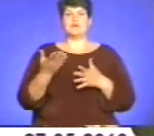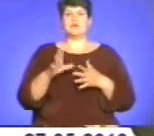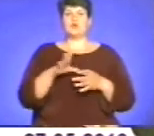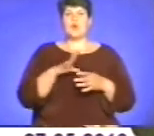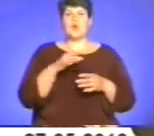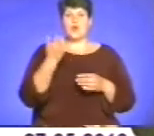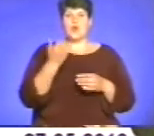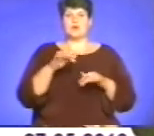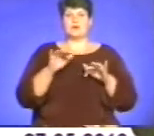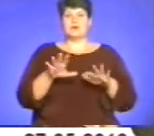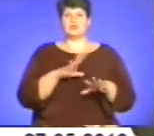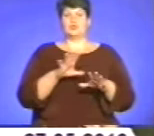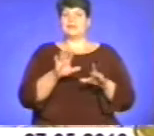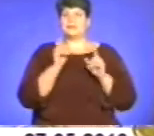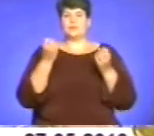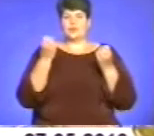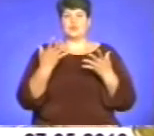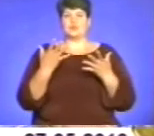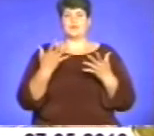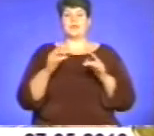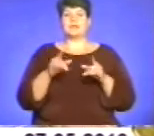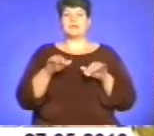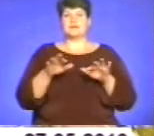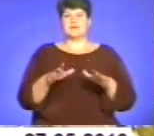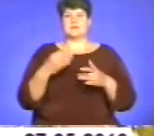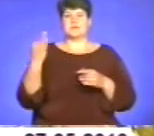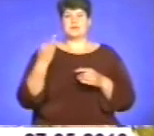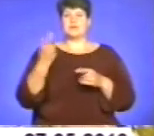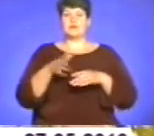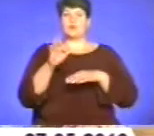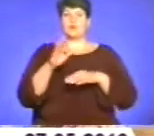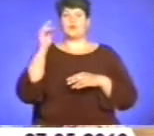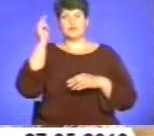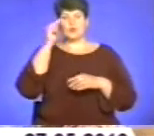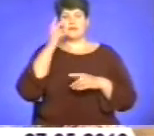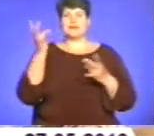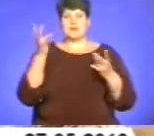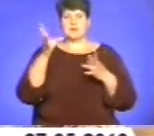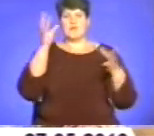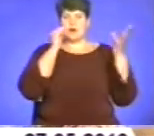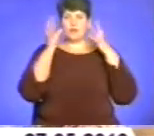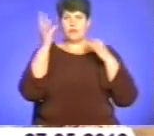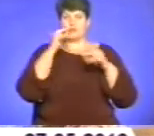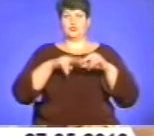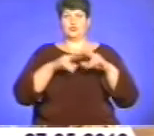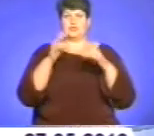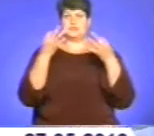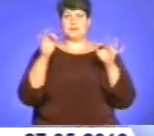діяльність не тільки сторінка нашої історії, а й уроки, які треба враховувати, будуючи незалежну Україну.